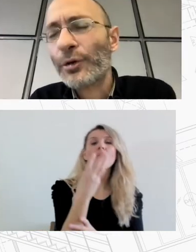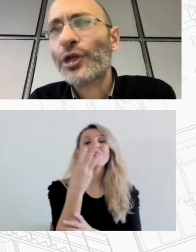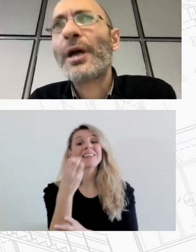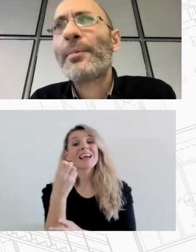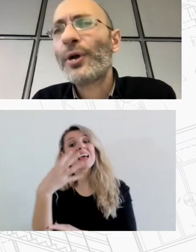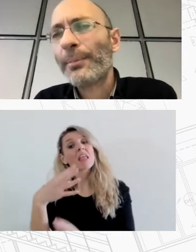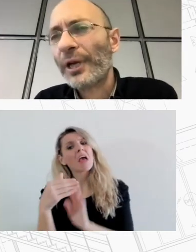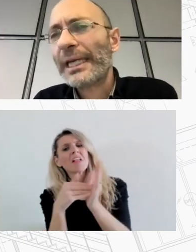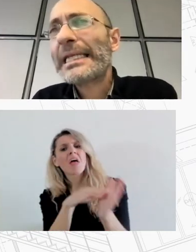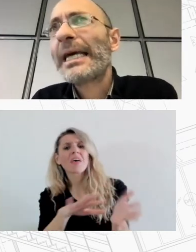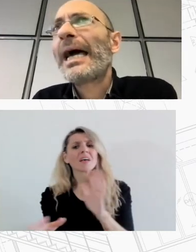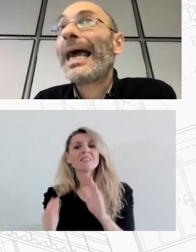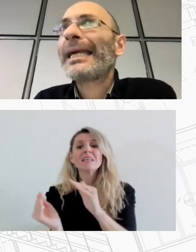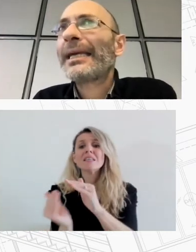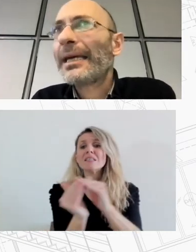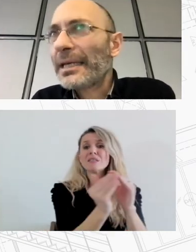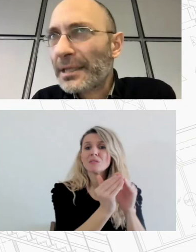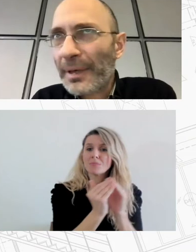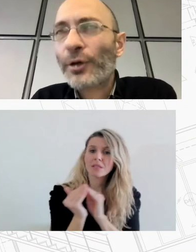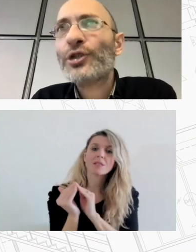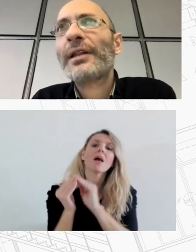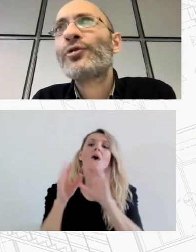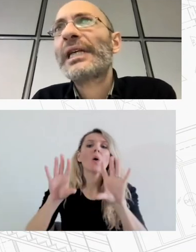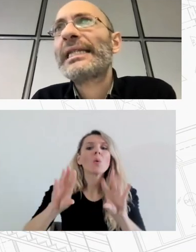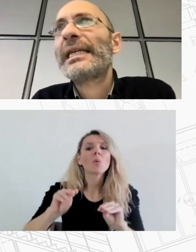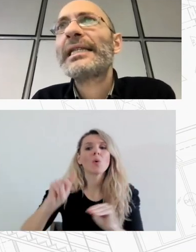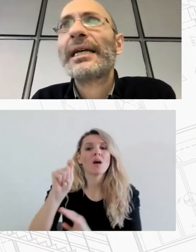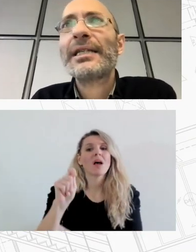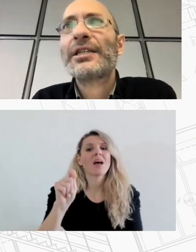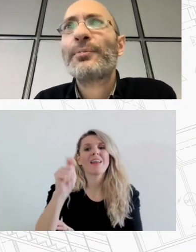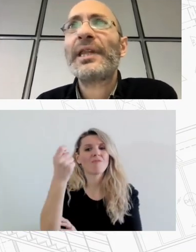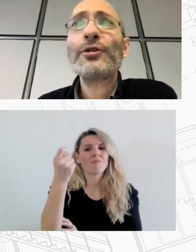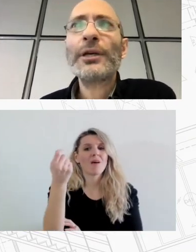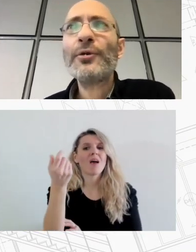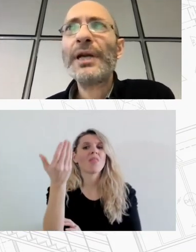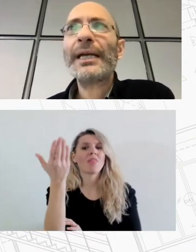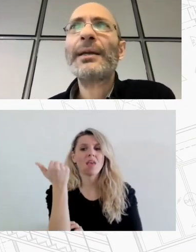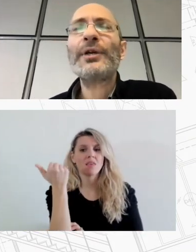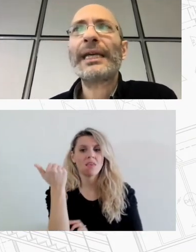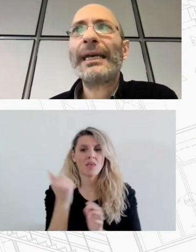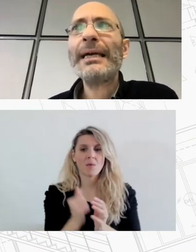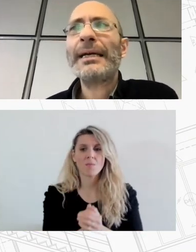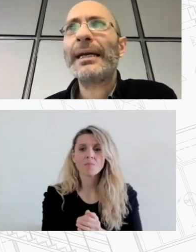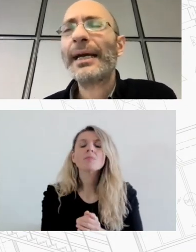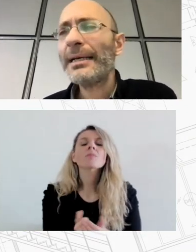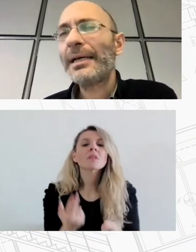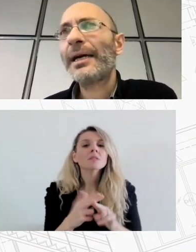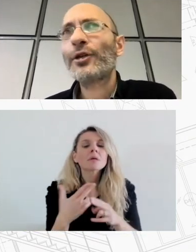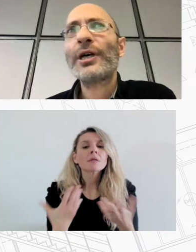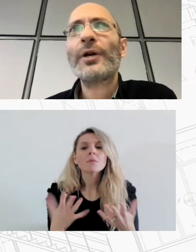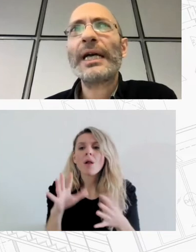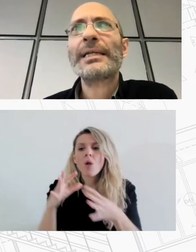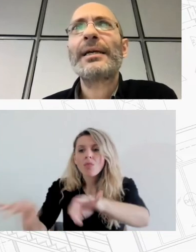κυρίως προϊν εμπορικής αλλά και σημαντικός αριθμός οικιστικής χρήσης πιθανώς λοιπόν ακίνητα που είναι κενά ανέργα